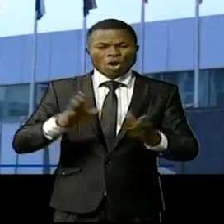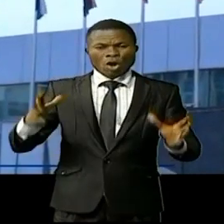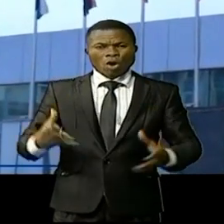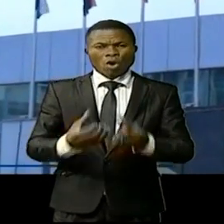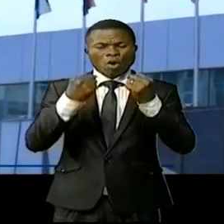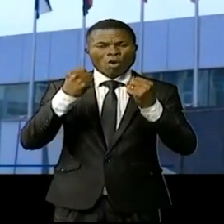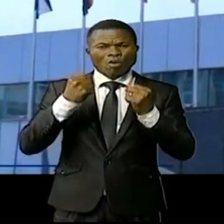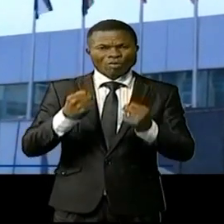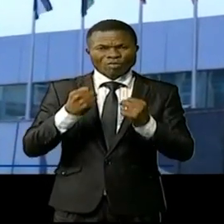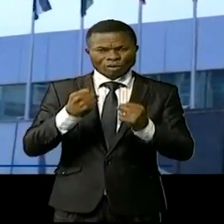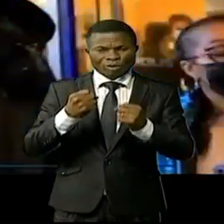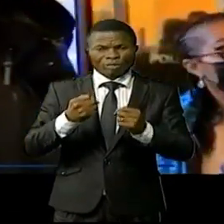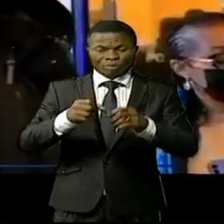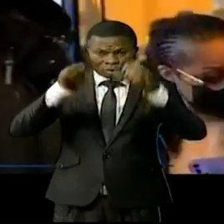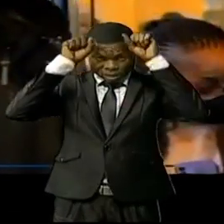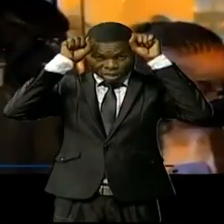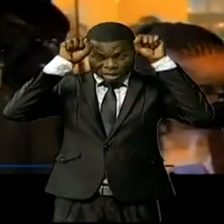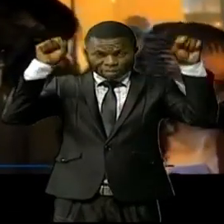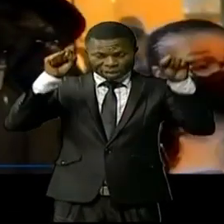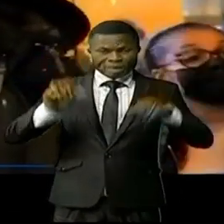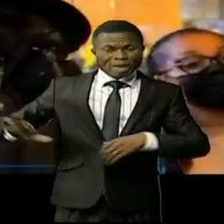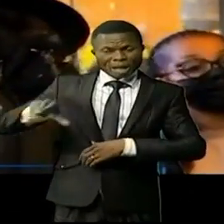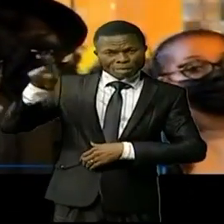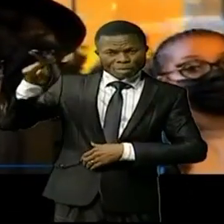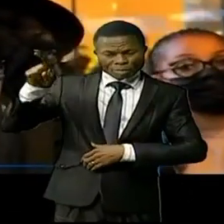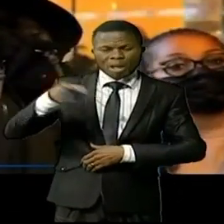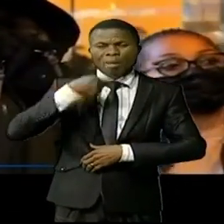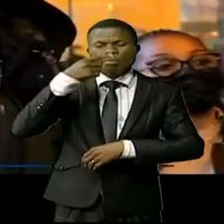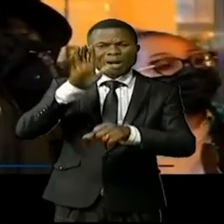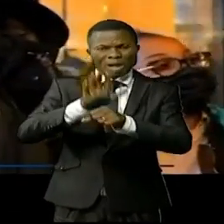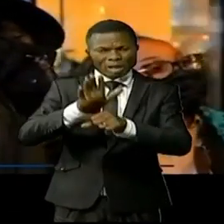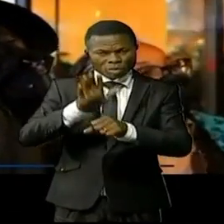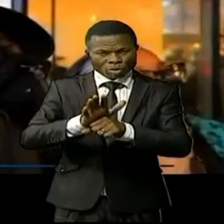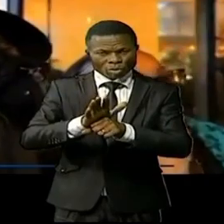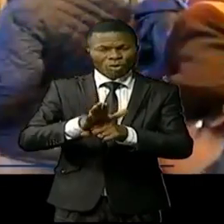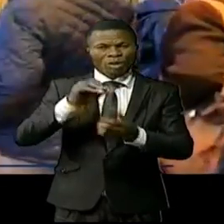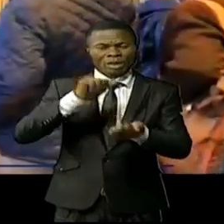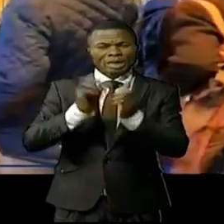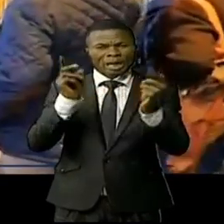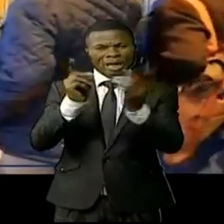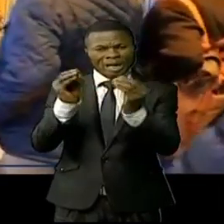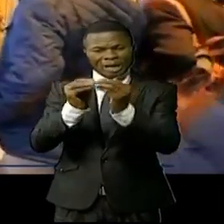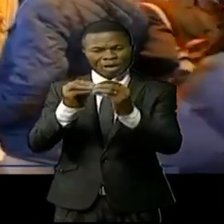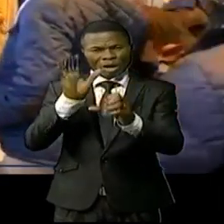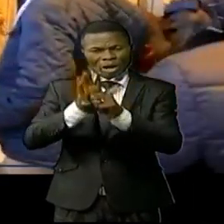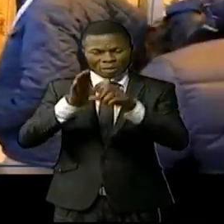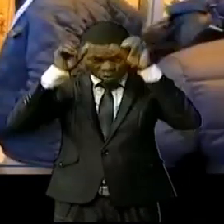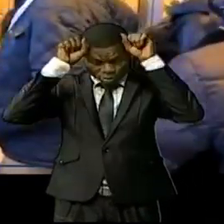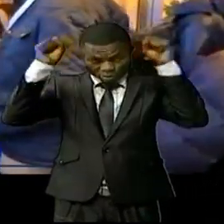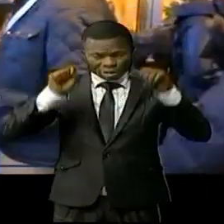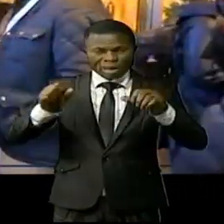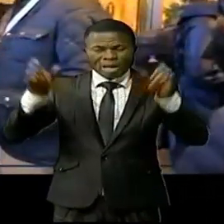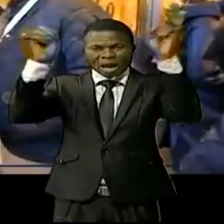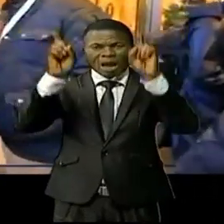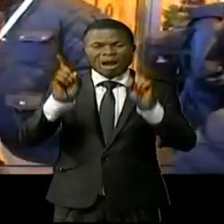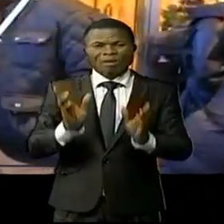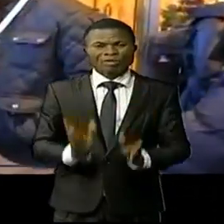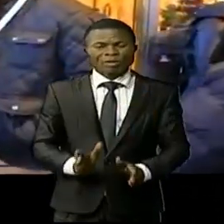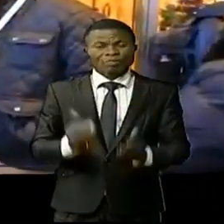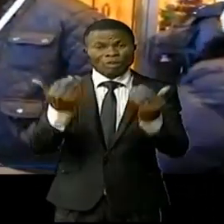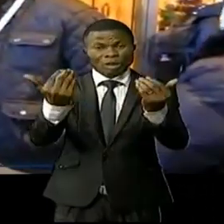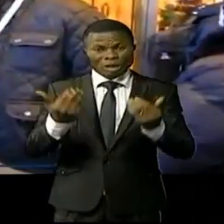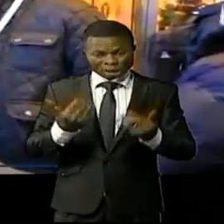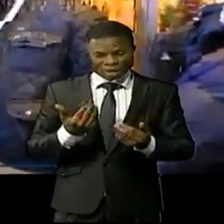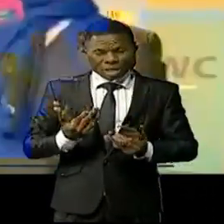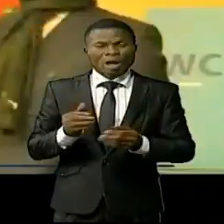diplomatie. Le chef de l'État turc ne cesse de le dire à travers ses rencontres avec les multiples dirigeants africains. La volonté de